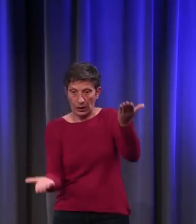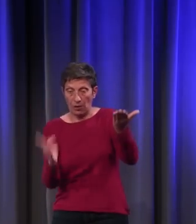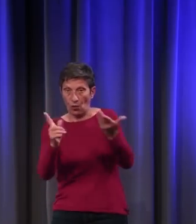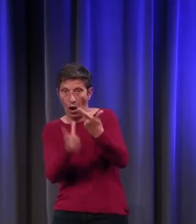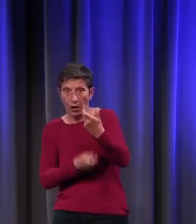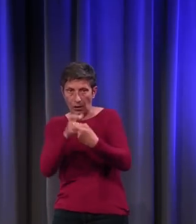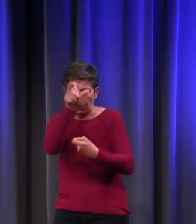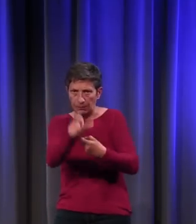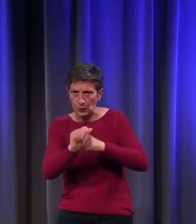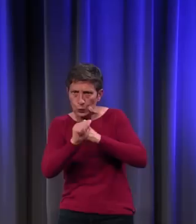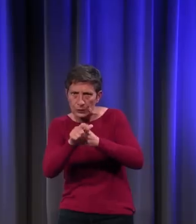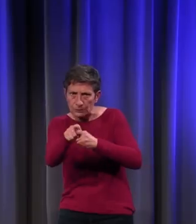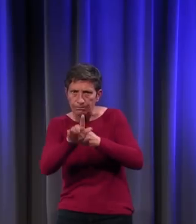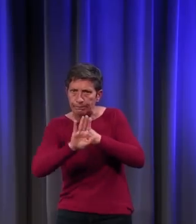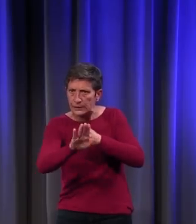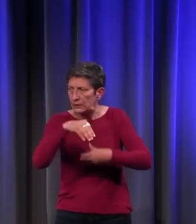de manque.